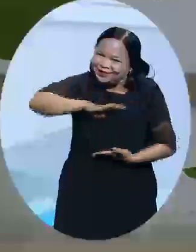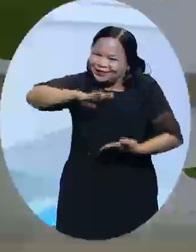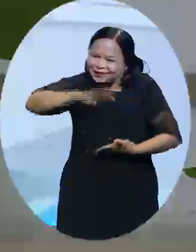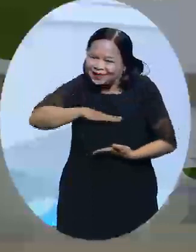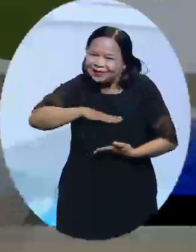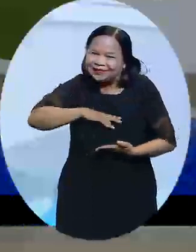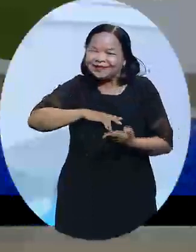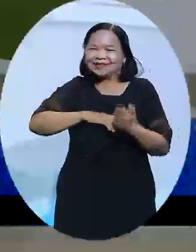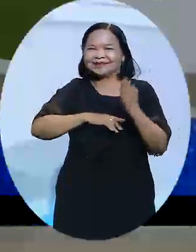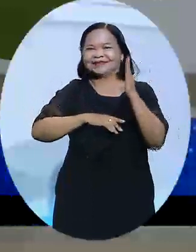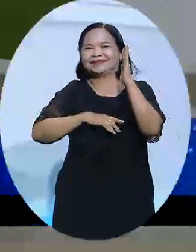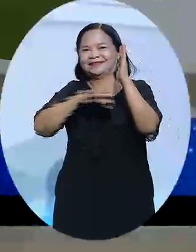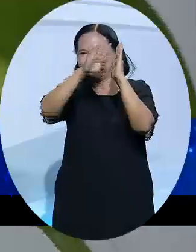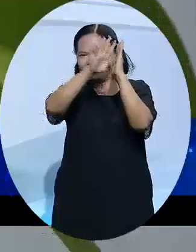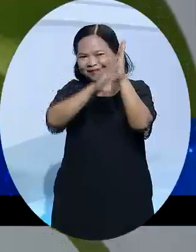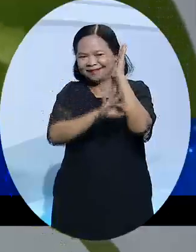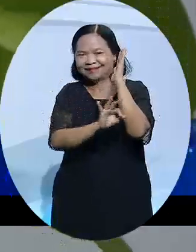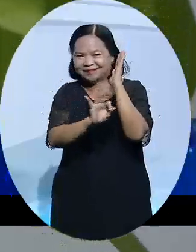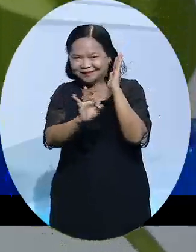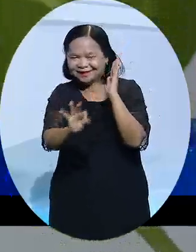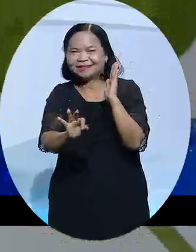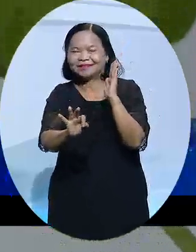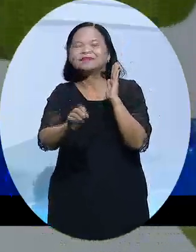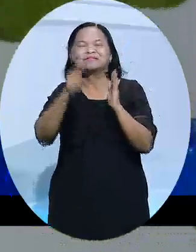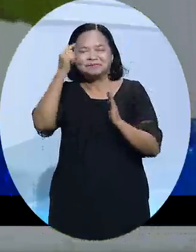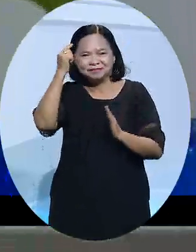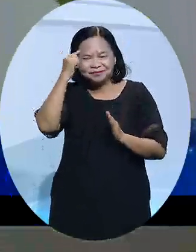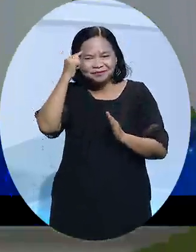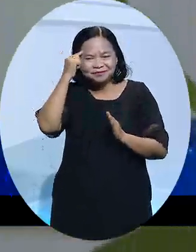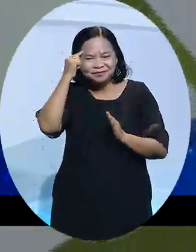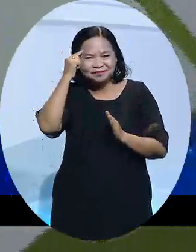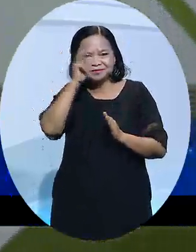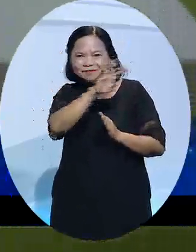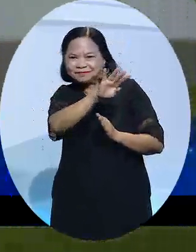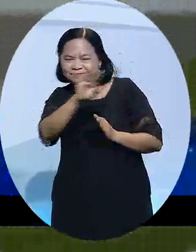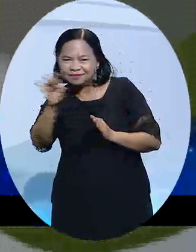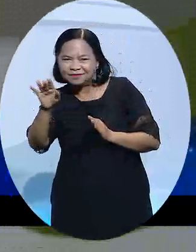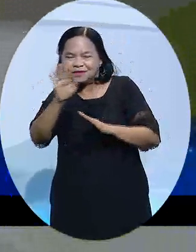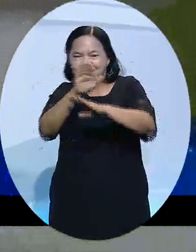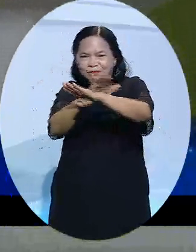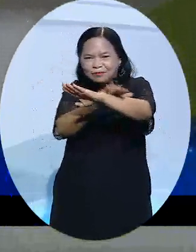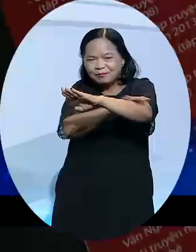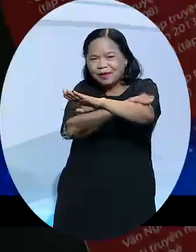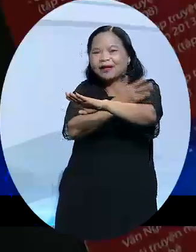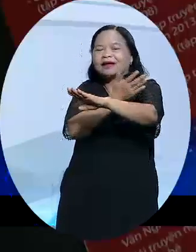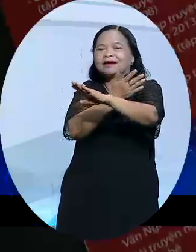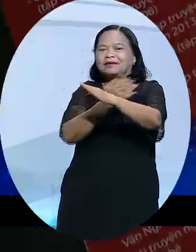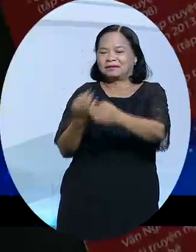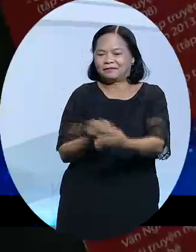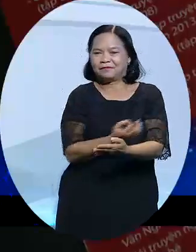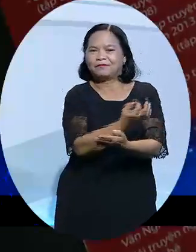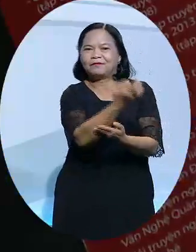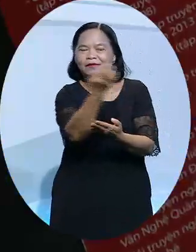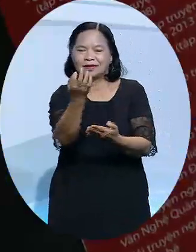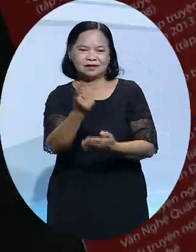phẩm thơ, truyện ngắn, truyện thiếu nhi. Là một người có nhiều trải nghiệm từ văn chương qua báo chí, từ thơ qua nhạc, từ họa qua phim,